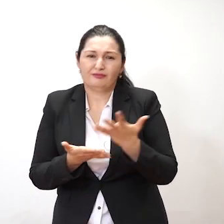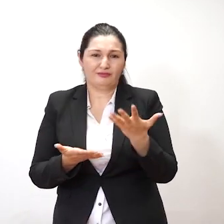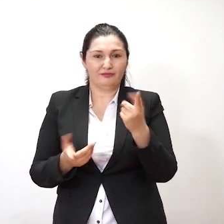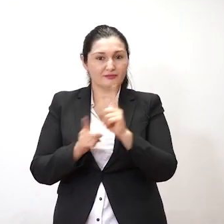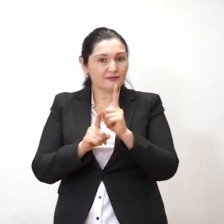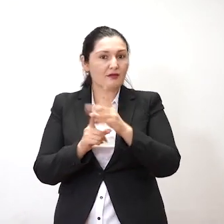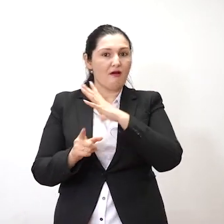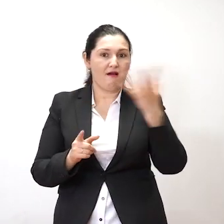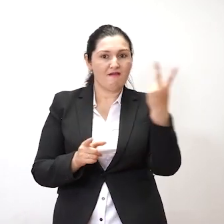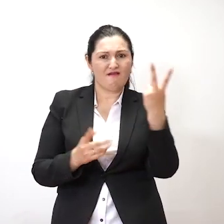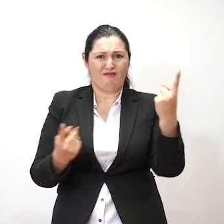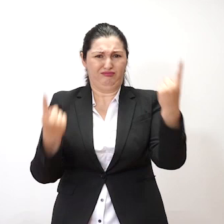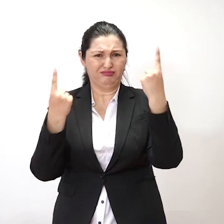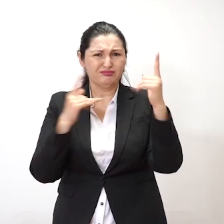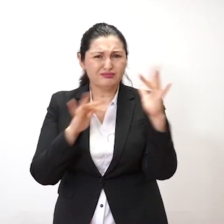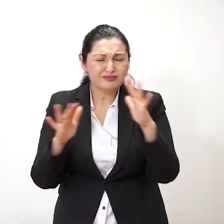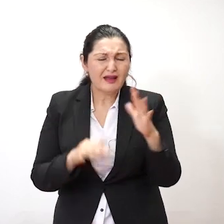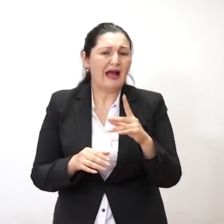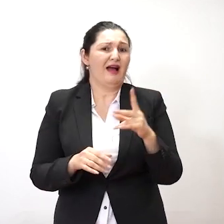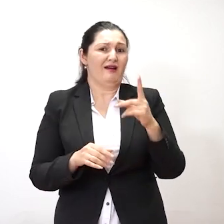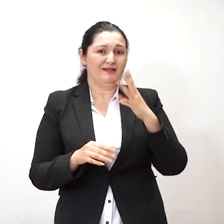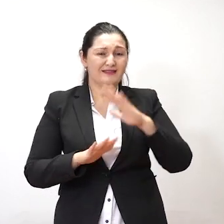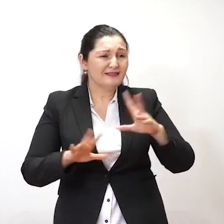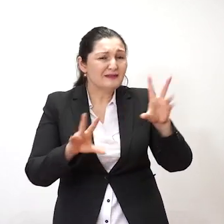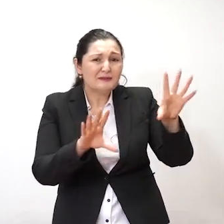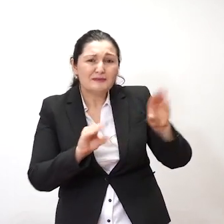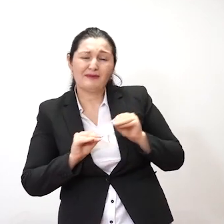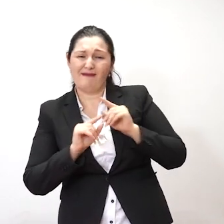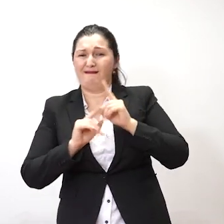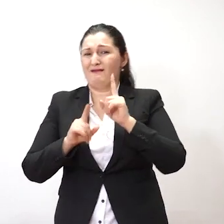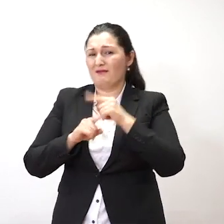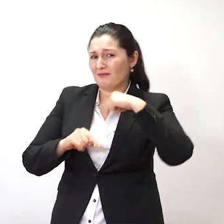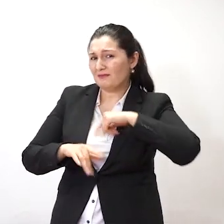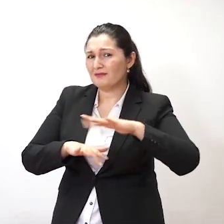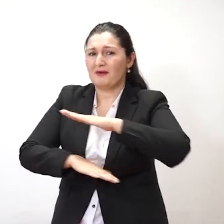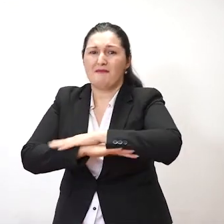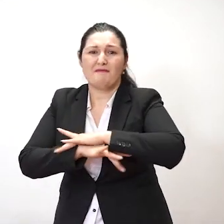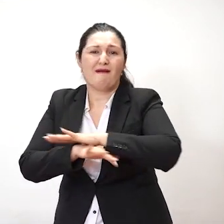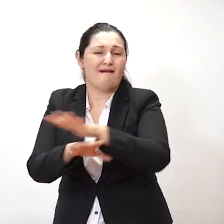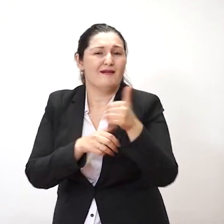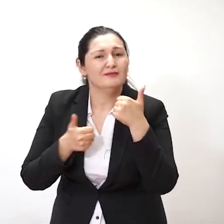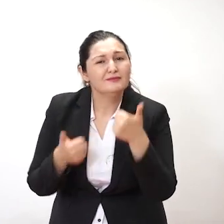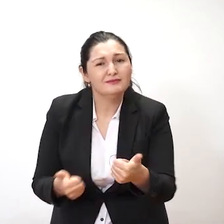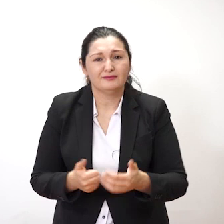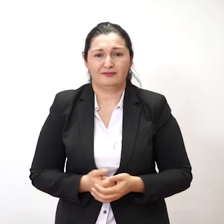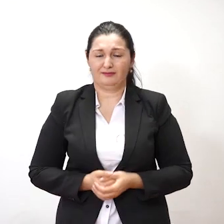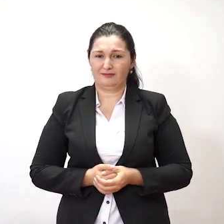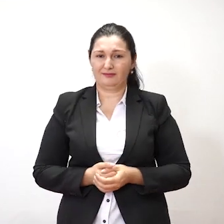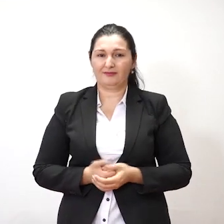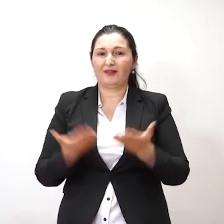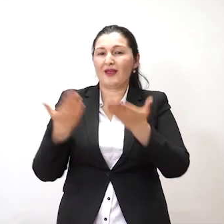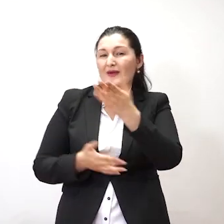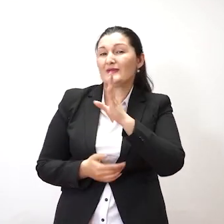وقتی که اونو بزرگ می شود، اونو نسبت به همسران خودشان نامهروبان می شود. اونو نسبت به همسران خودشان دقل می شود. و اگر